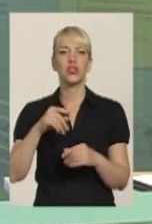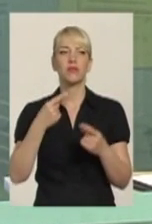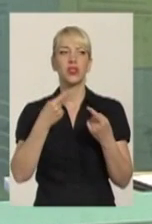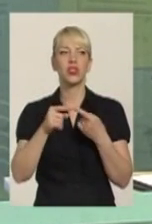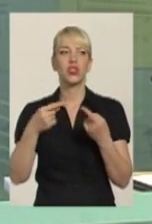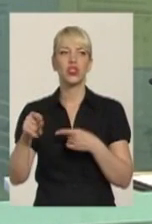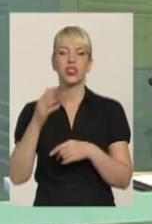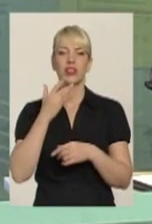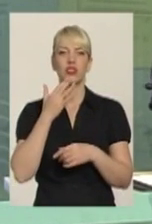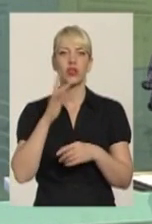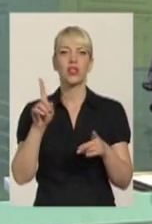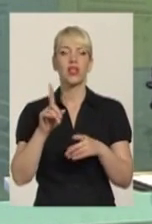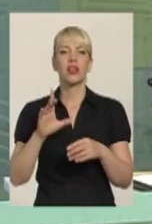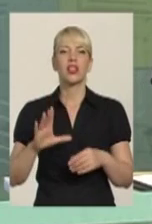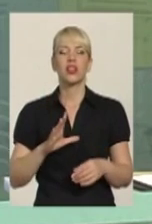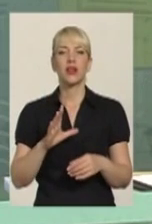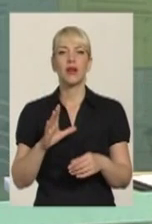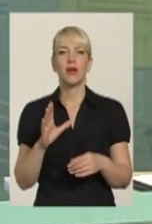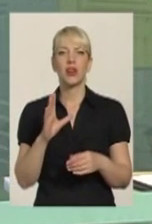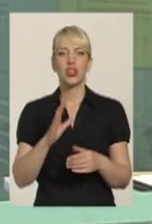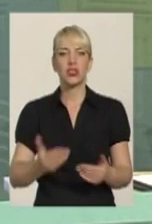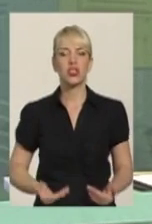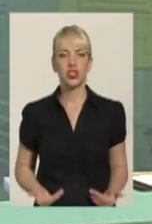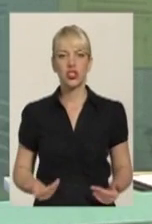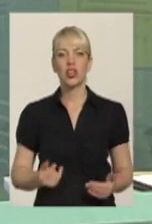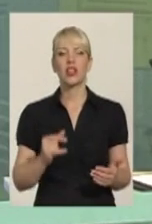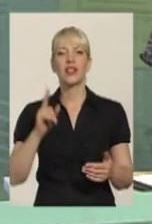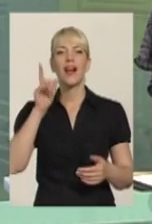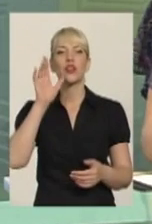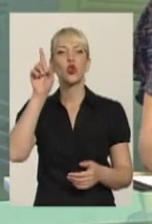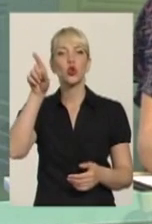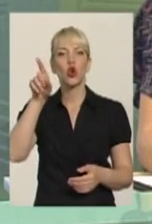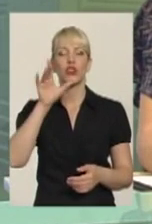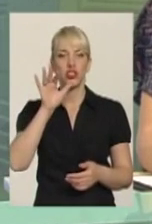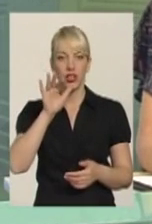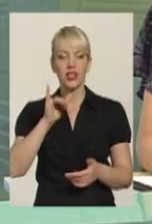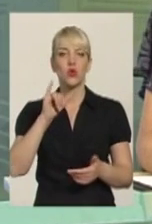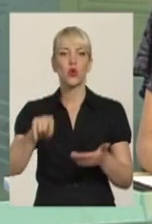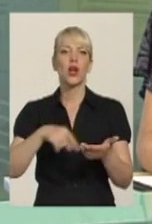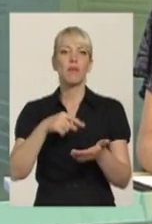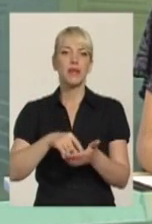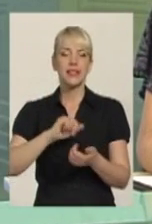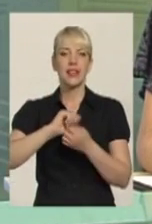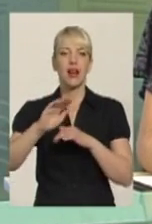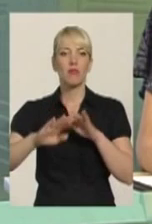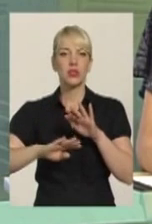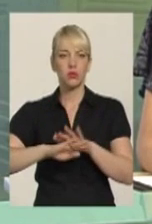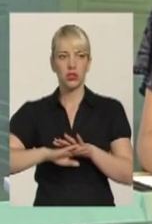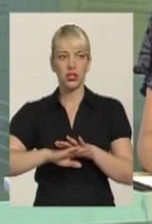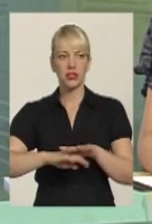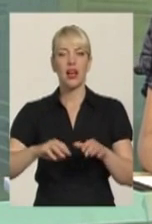національностей, які мешкали на той час в Кам'янці-Подільському. Вірменська громада – одна з тих, яка